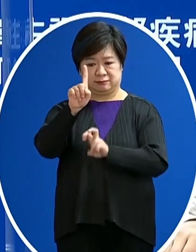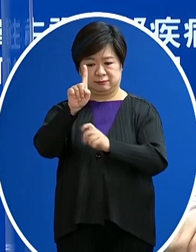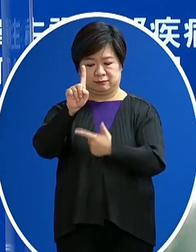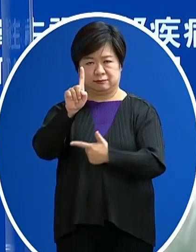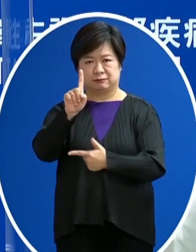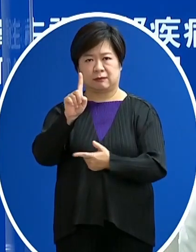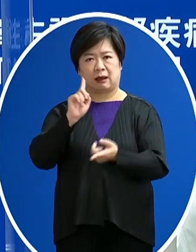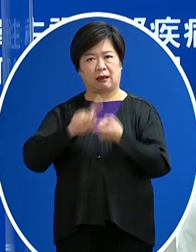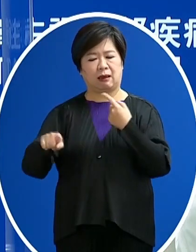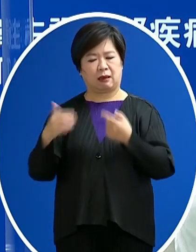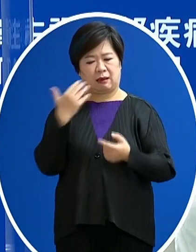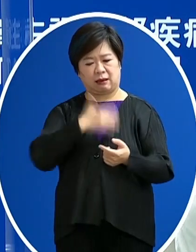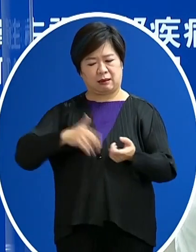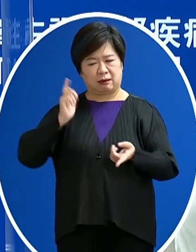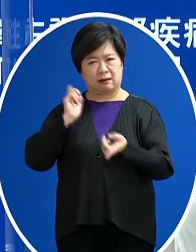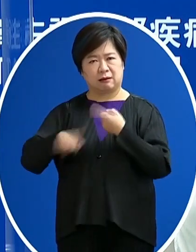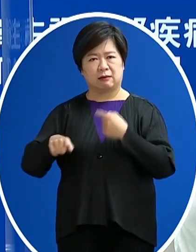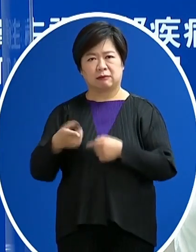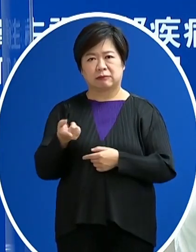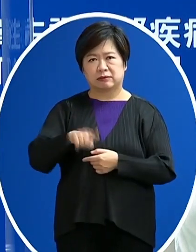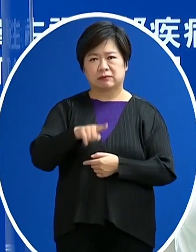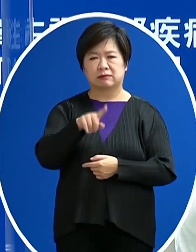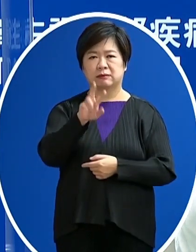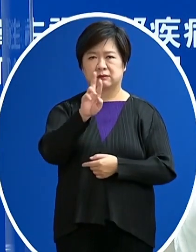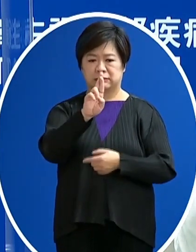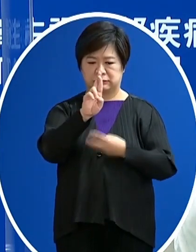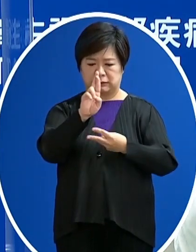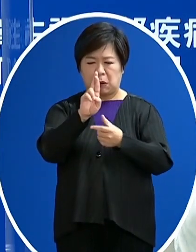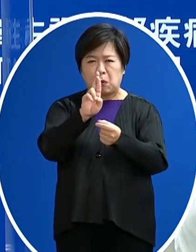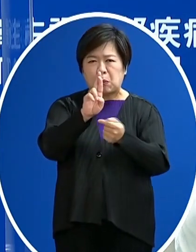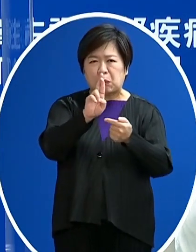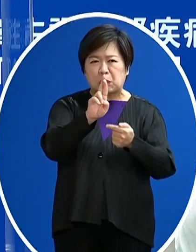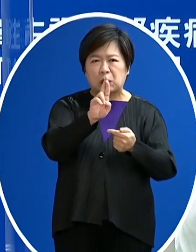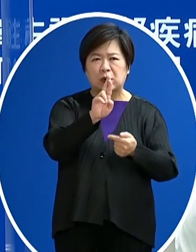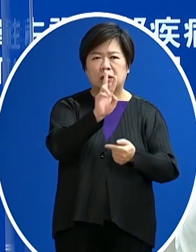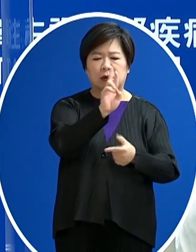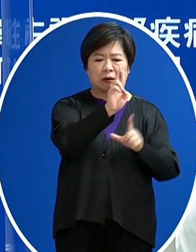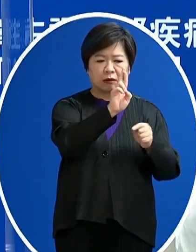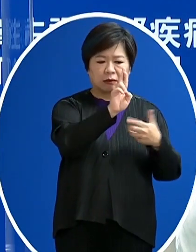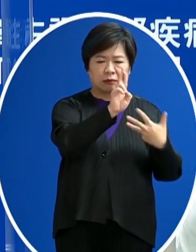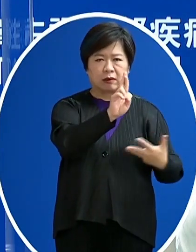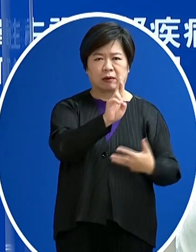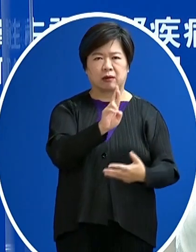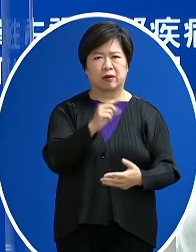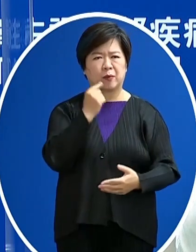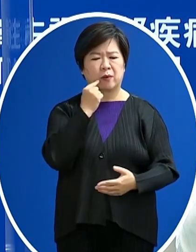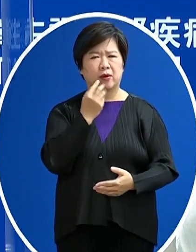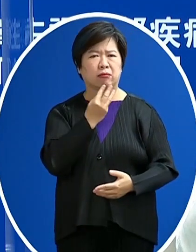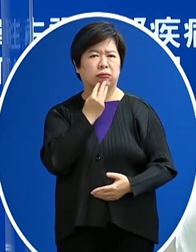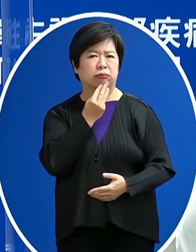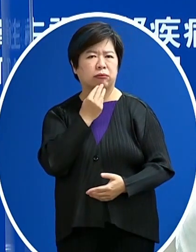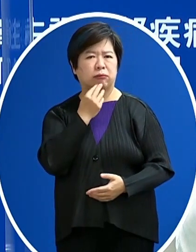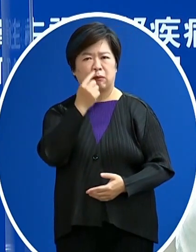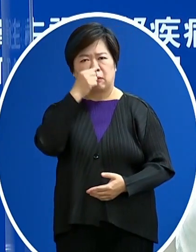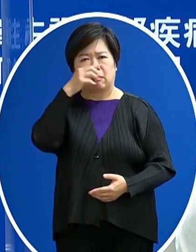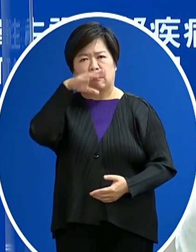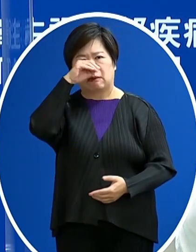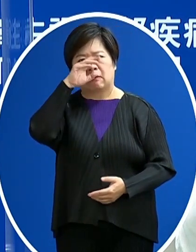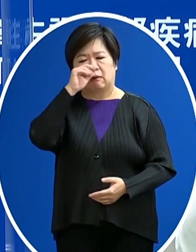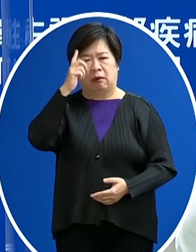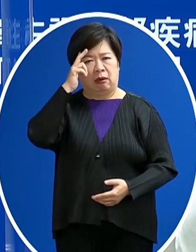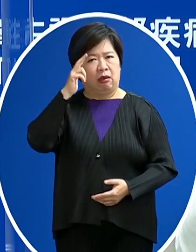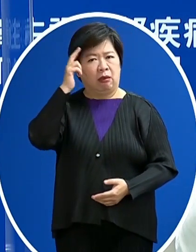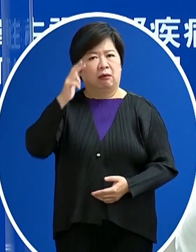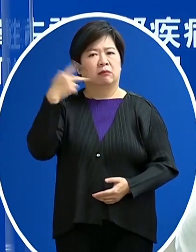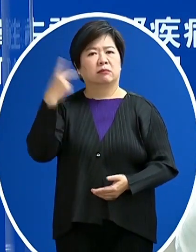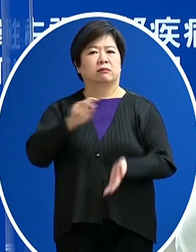症狀12月3號症狀加劇 12月8號有未嗅覺的喪失那才進到醫院去做